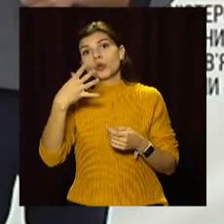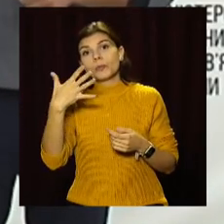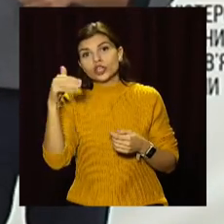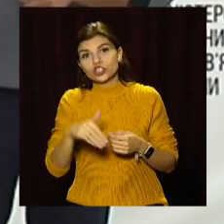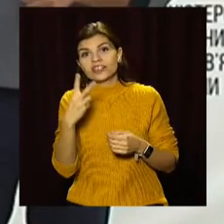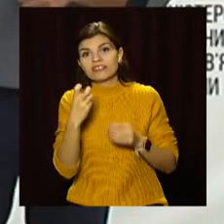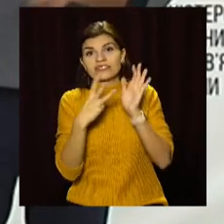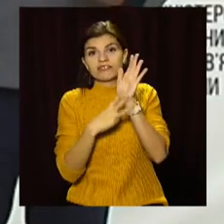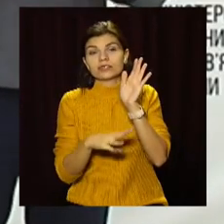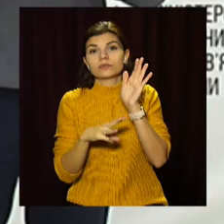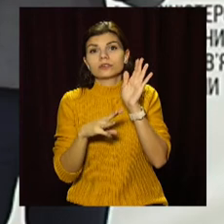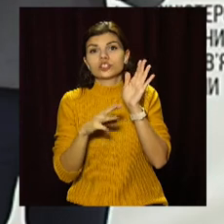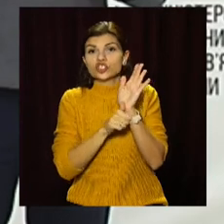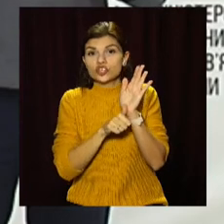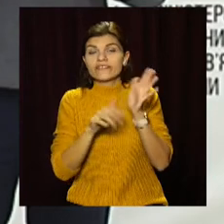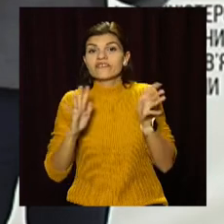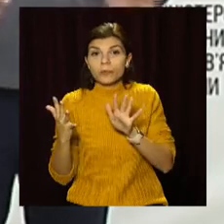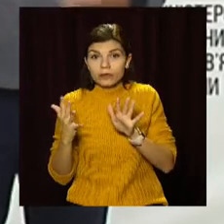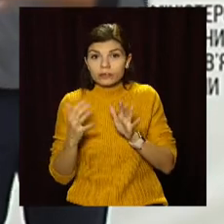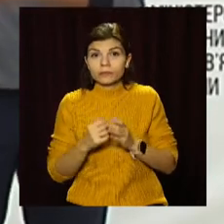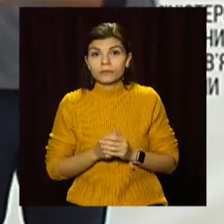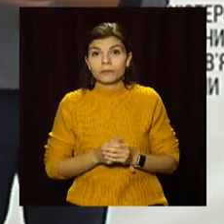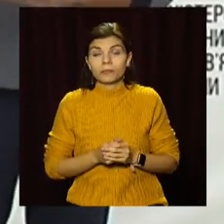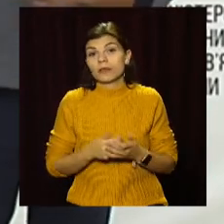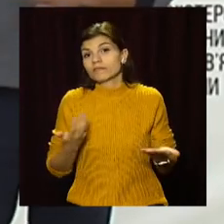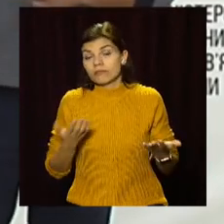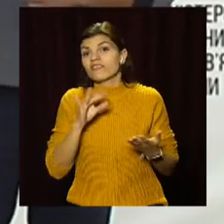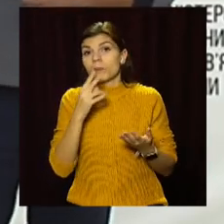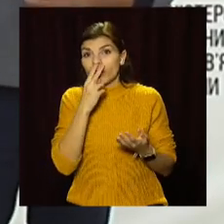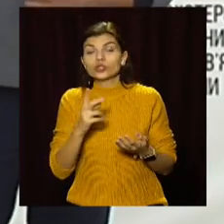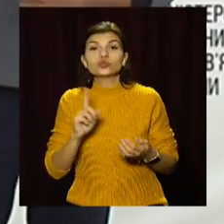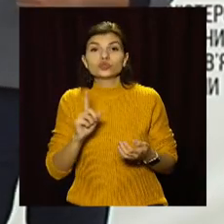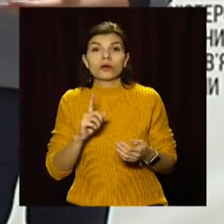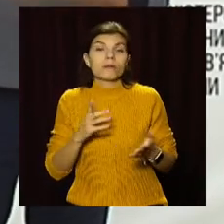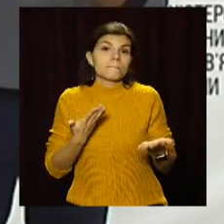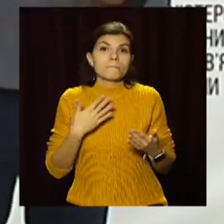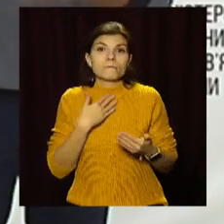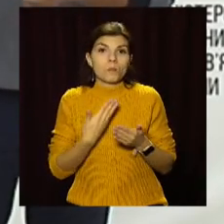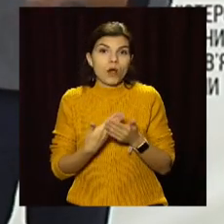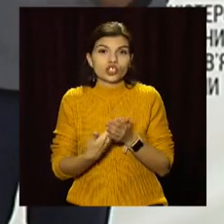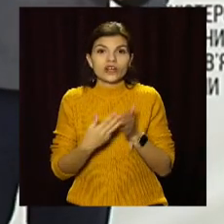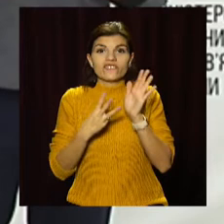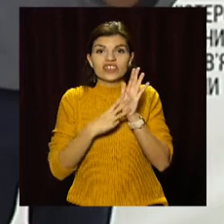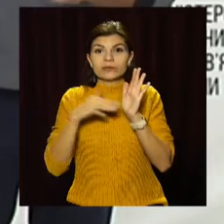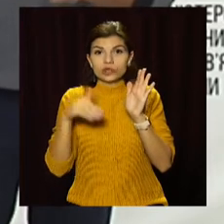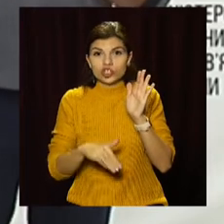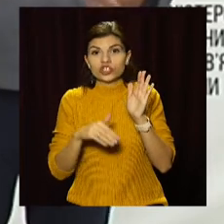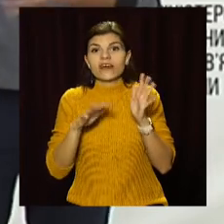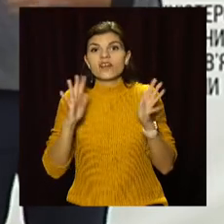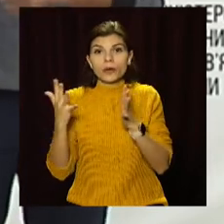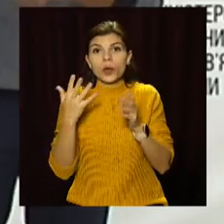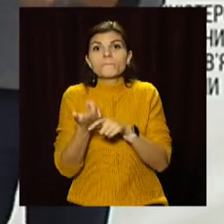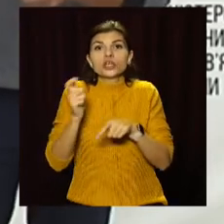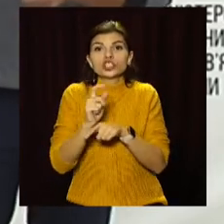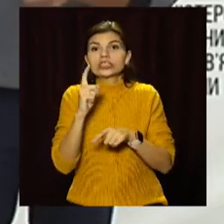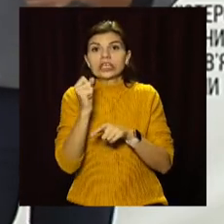тисяч 286 випадків. Тобто, ви бачите, що майже на 8 тисяч випадків більше